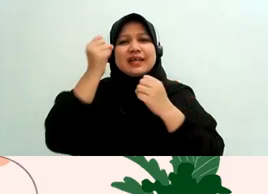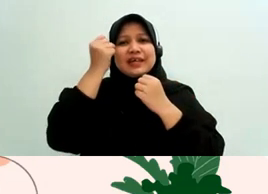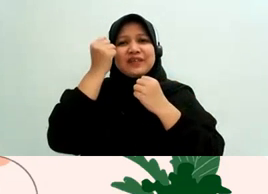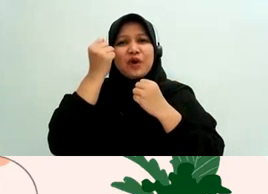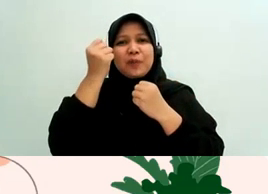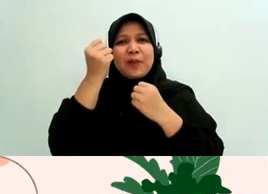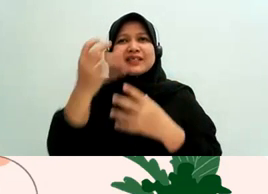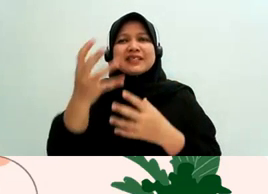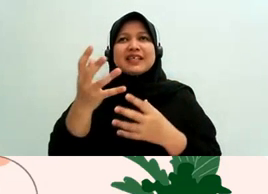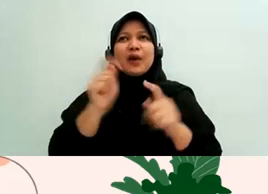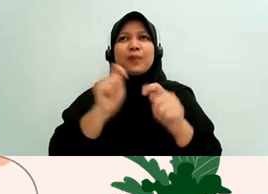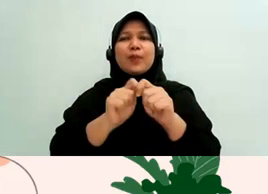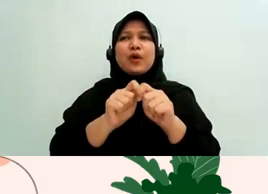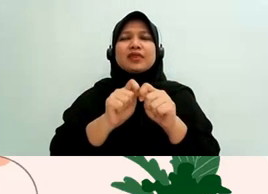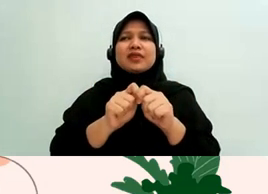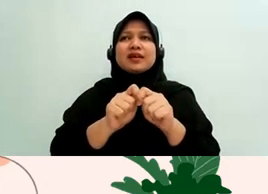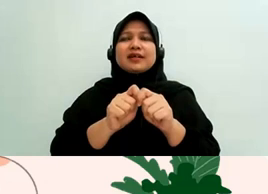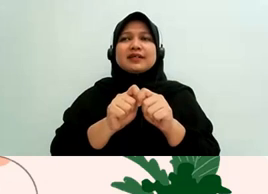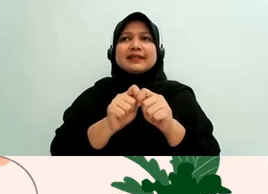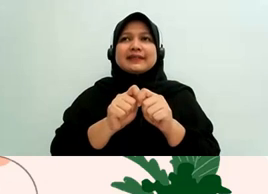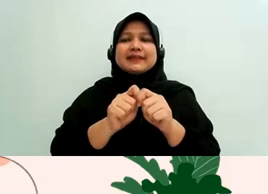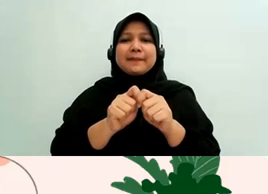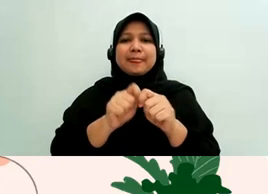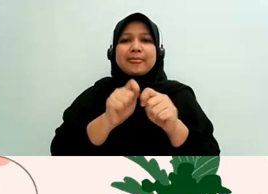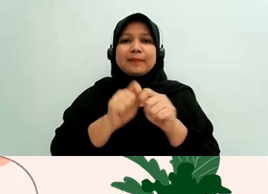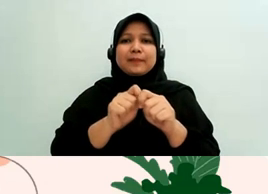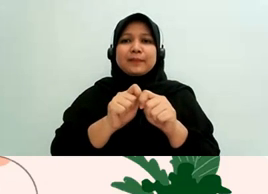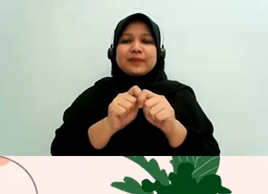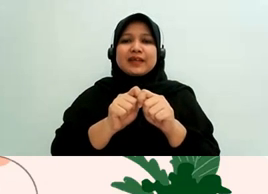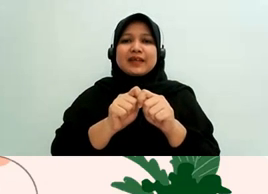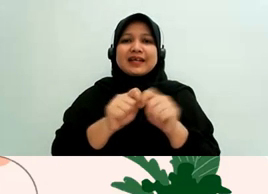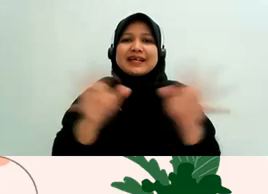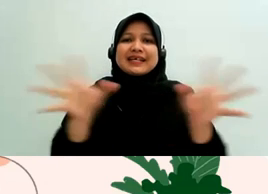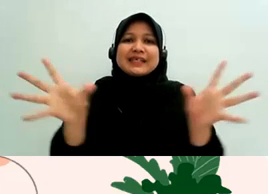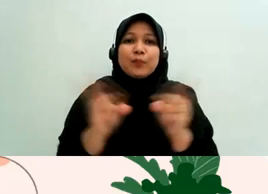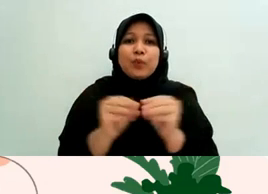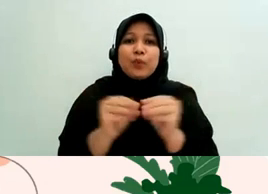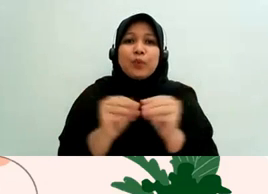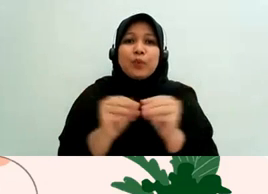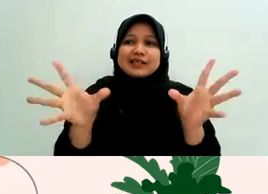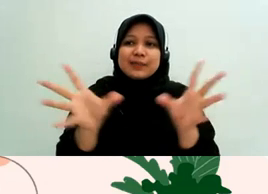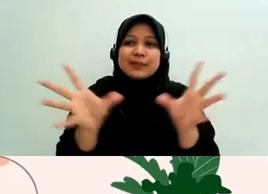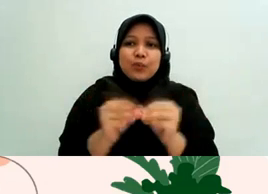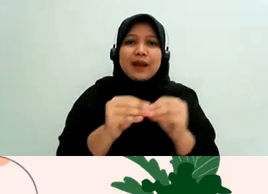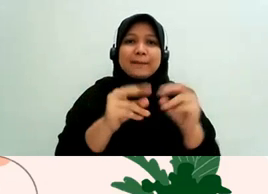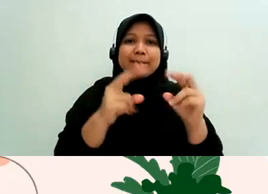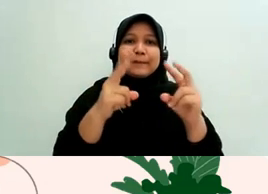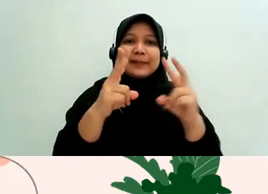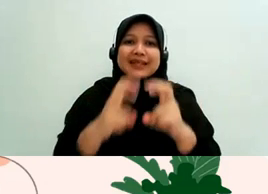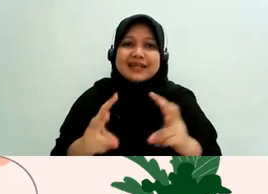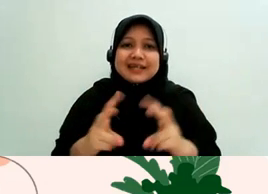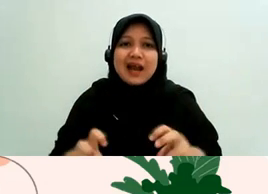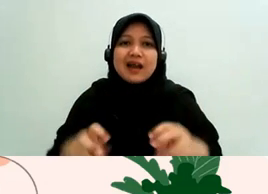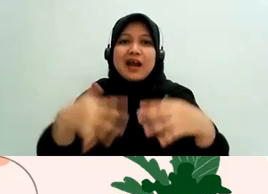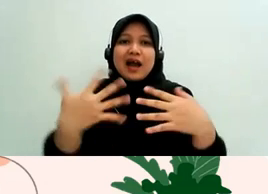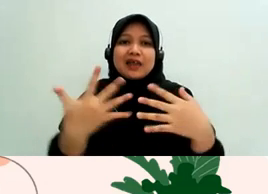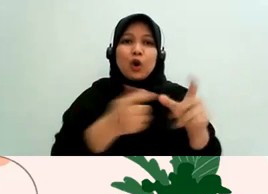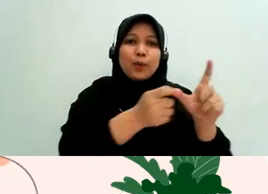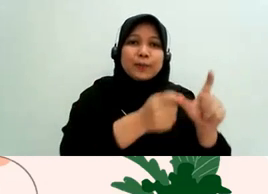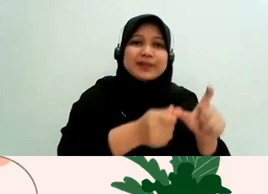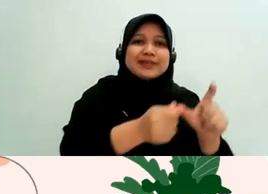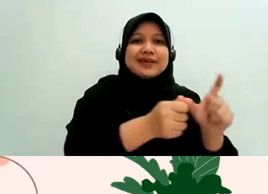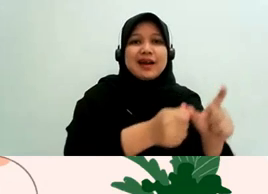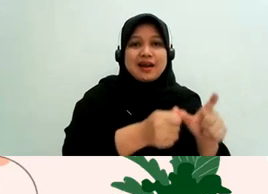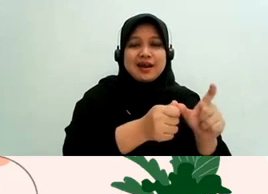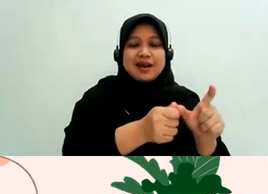kesimpulan apa kesimpulan dari penyelidikan atau penyedikan yang ini menurut saya